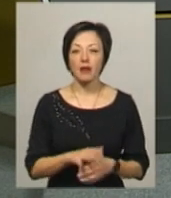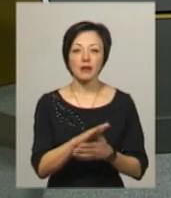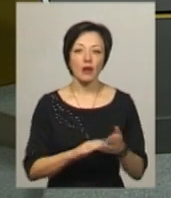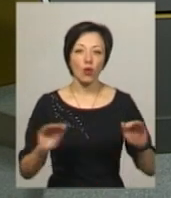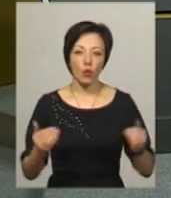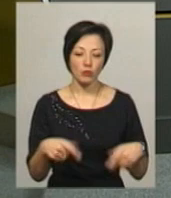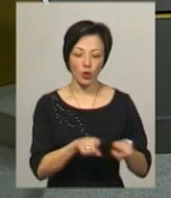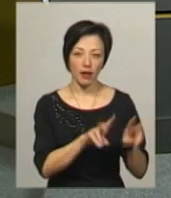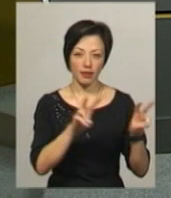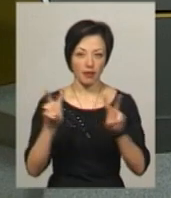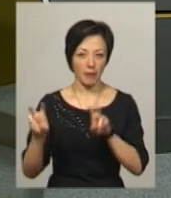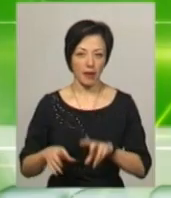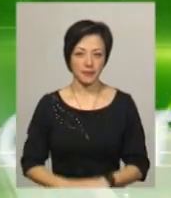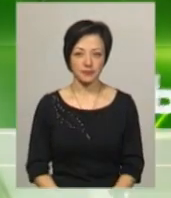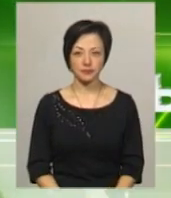Далі коротко про такі теми.